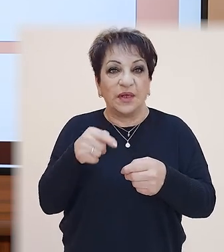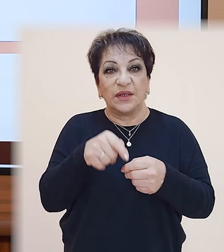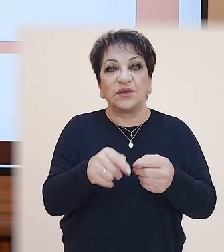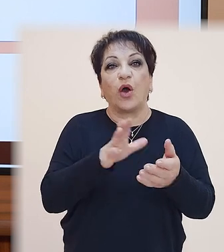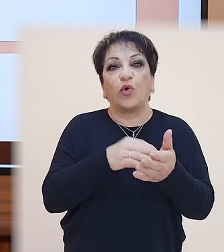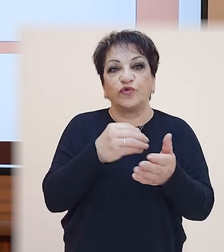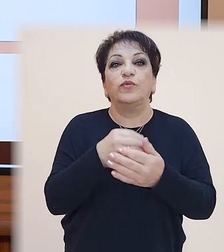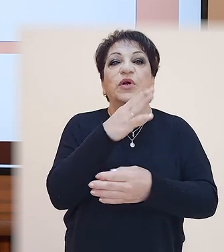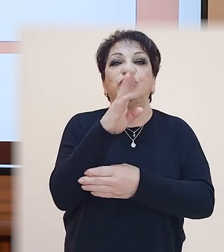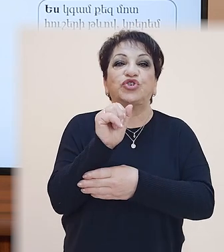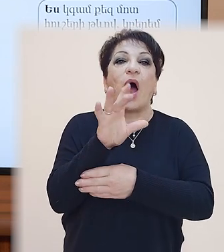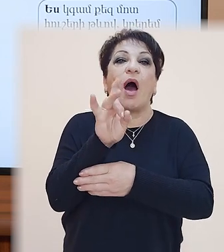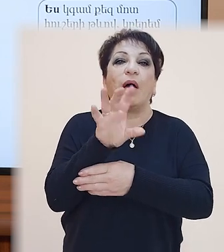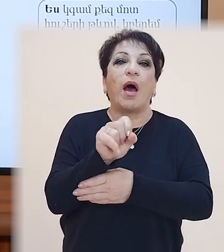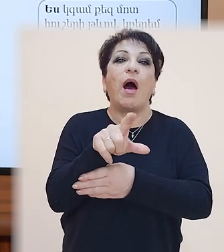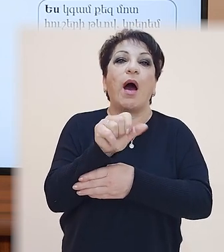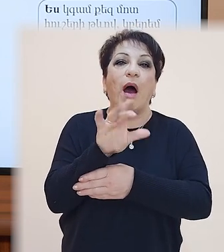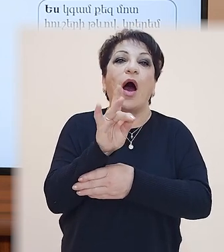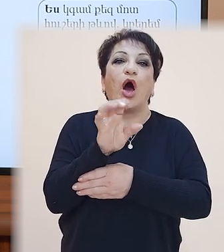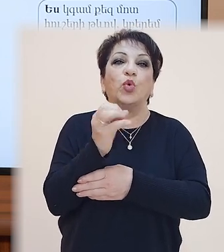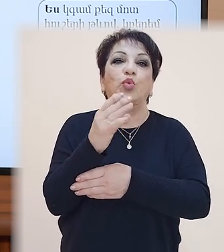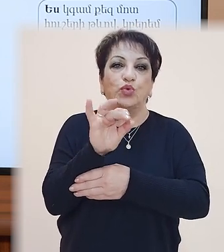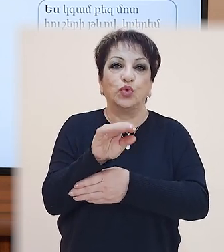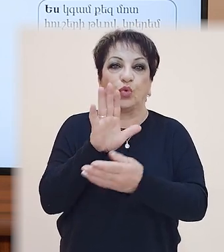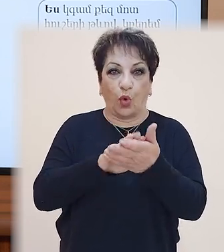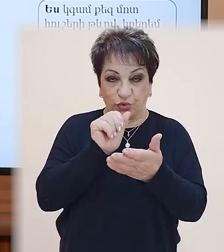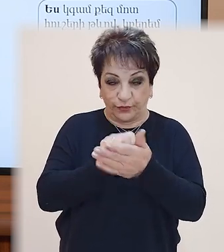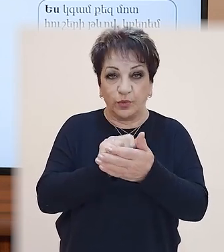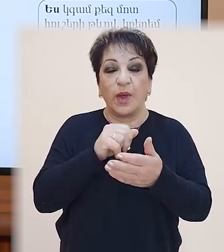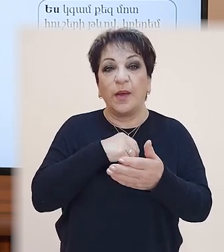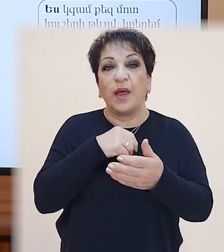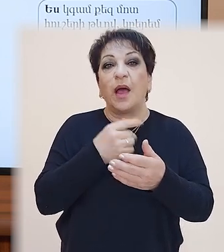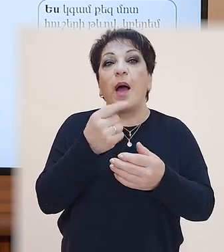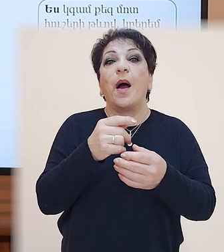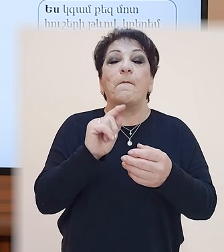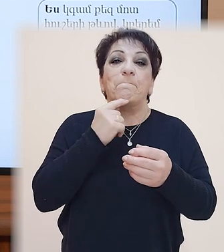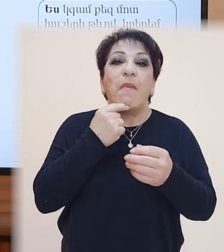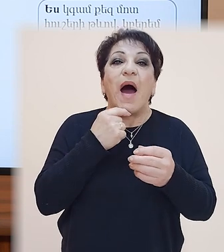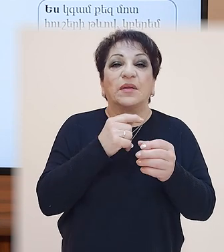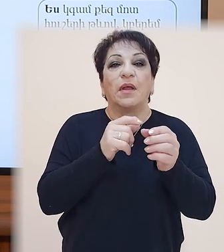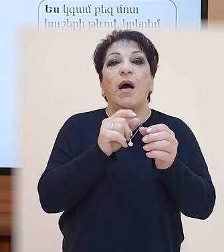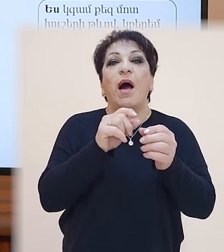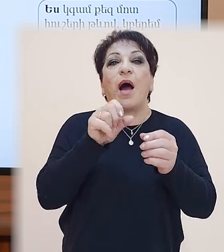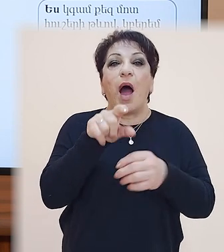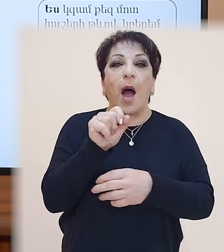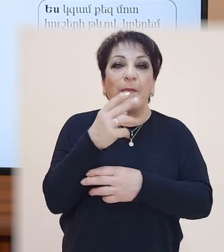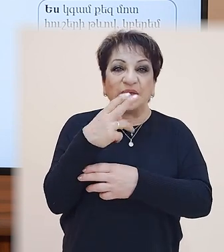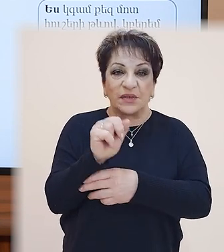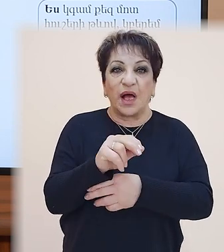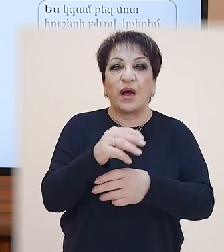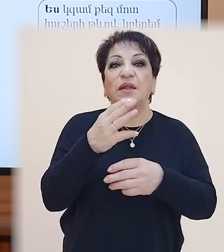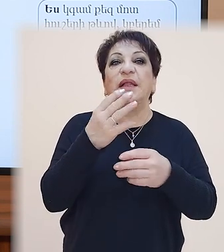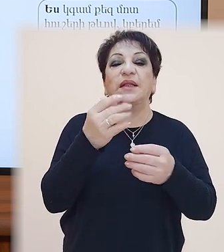շարահարություն, հիմա մենք կասկանանք ինչ է շարահարությունը։ Նախ բարդ համադասական նախադայսունների տեսակները կնարգենք,